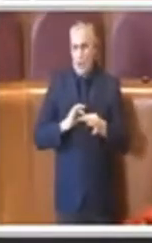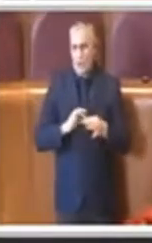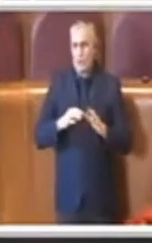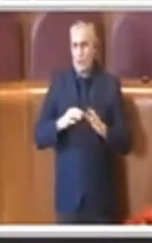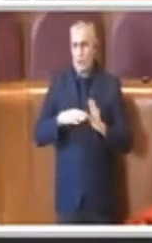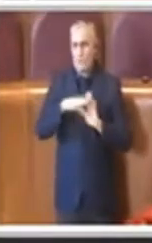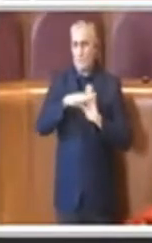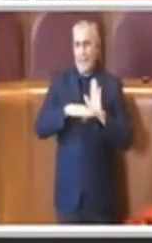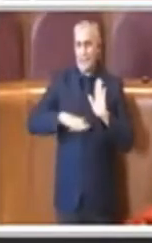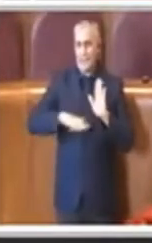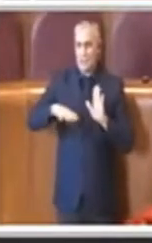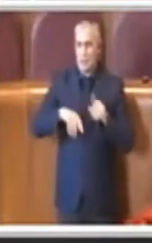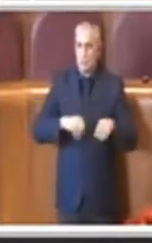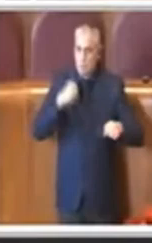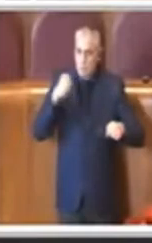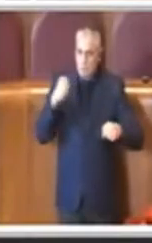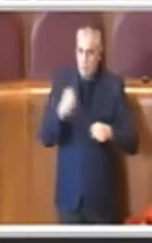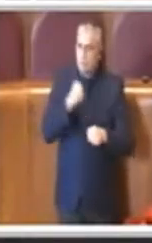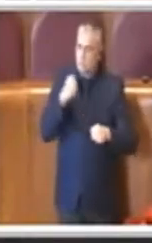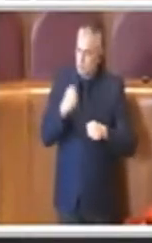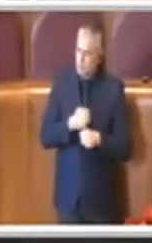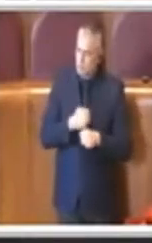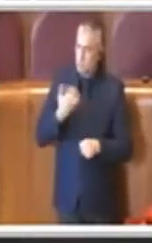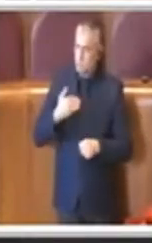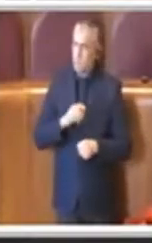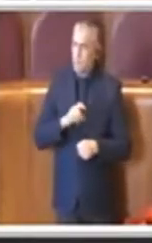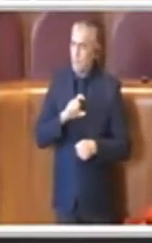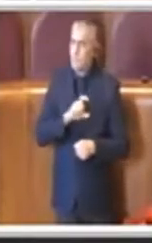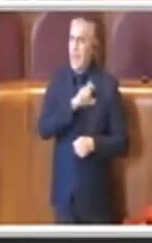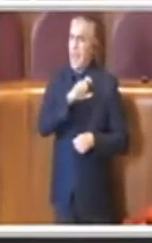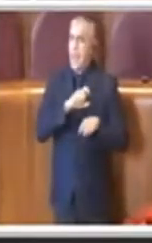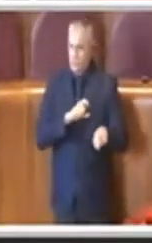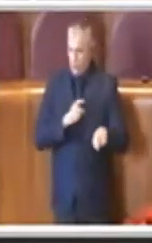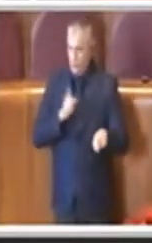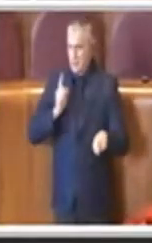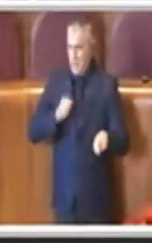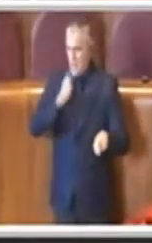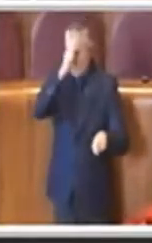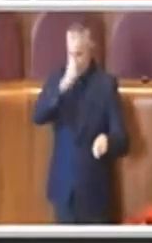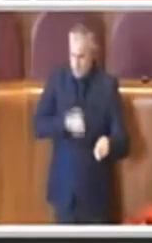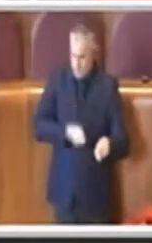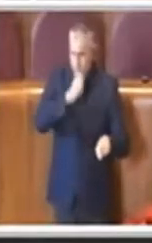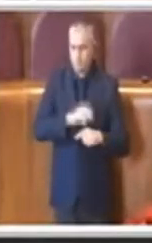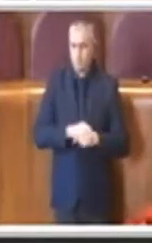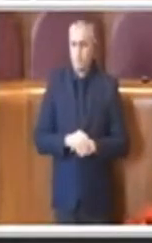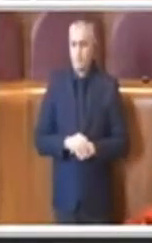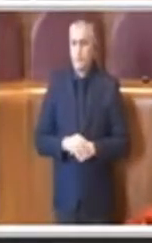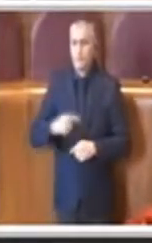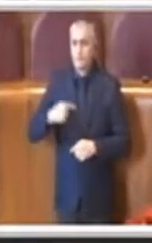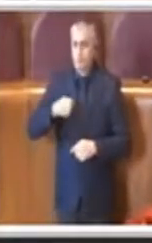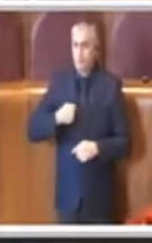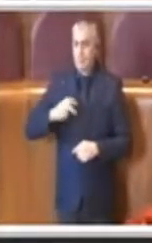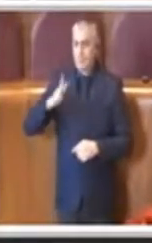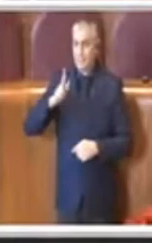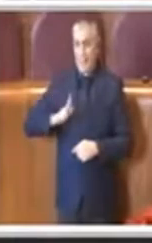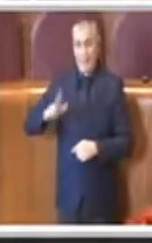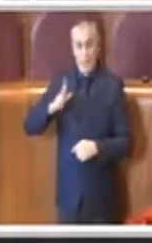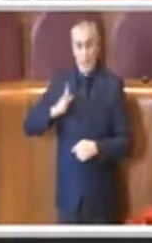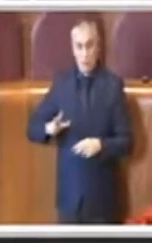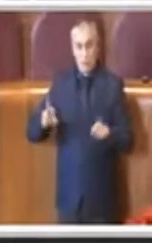lavoro e del merito che gli va riconosciuto. Io spero e auspico